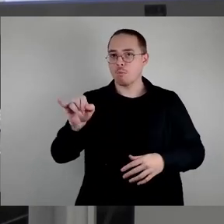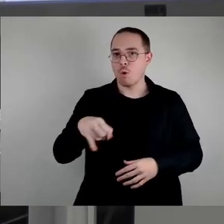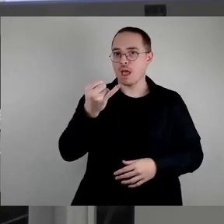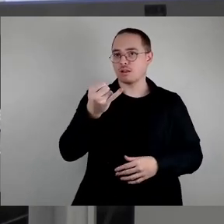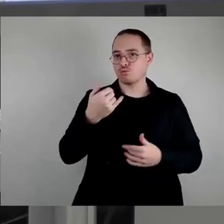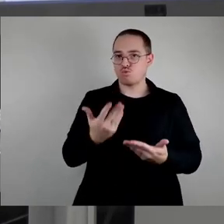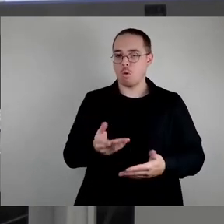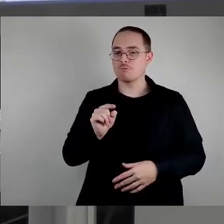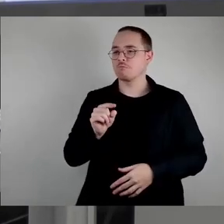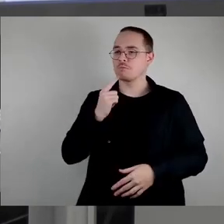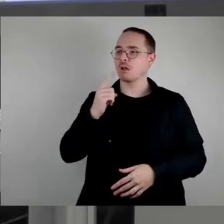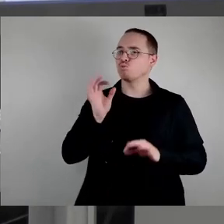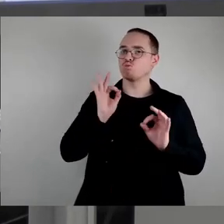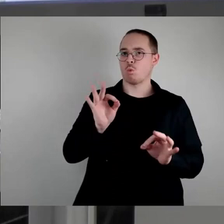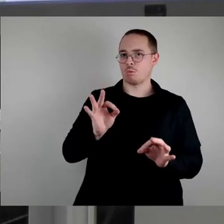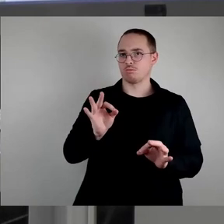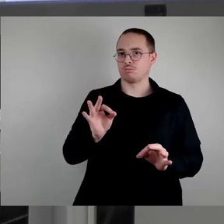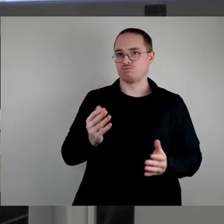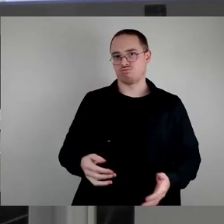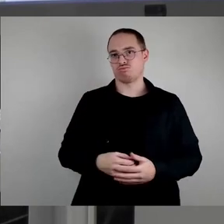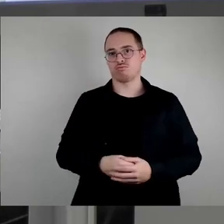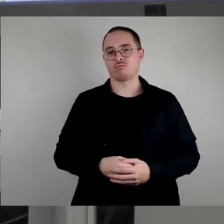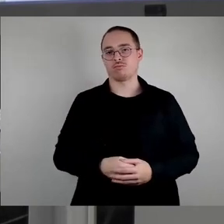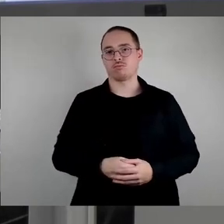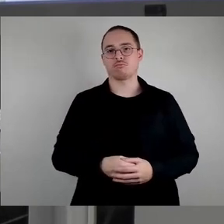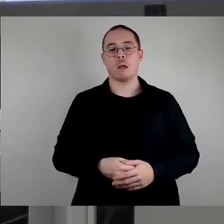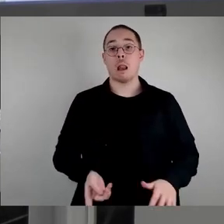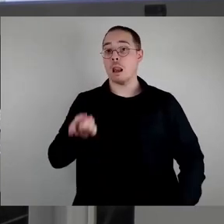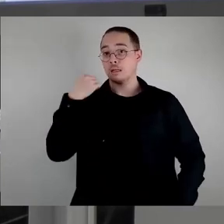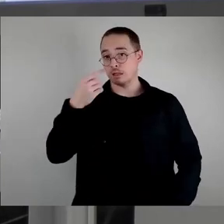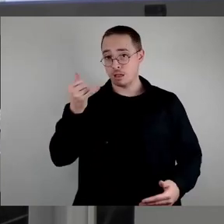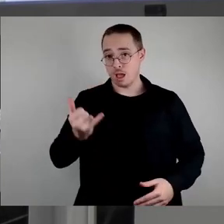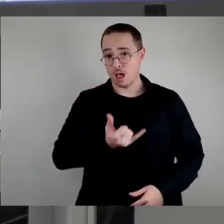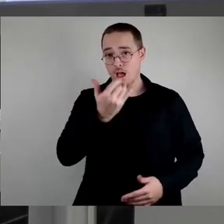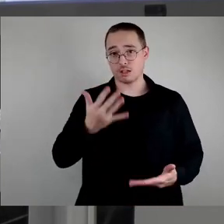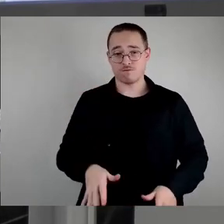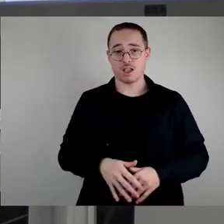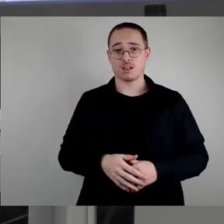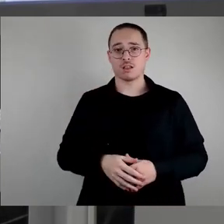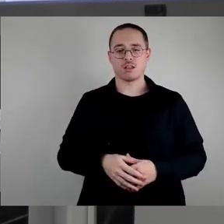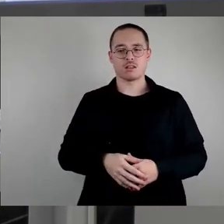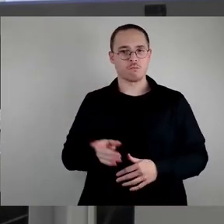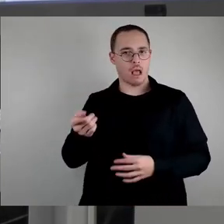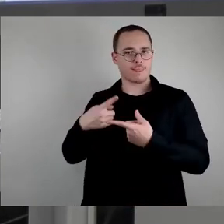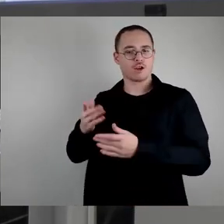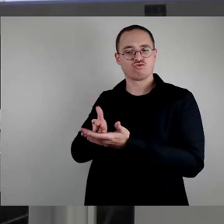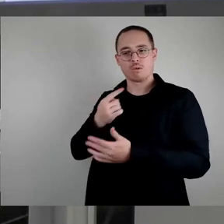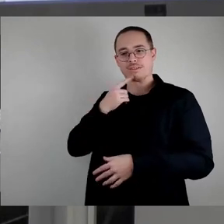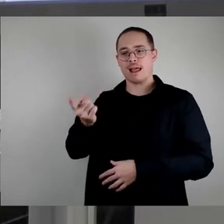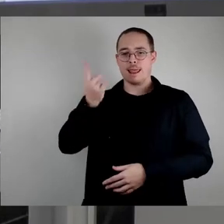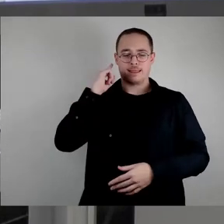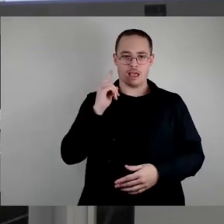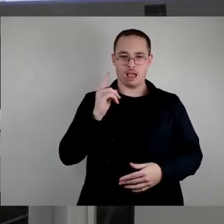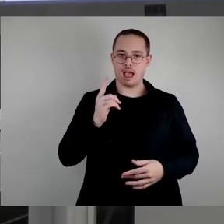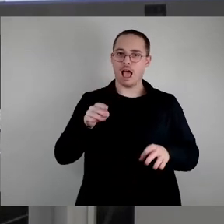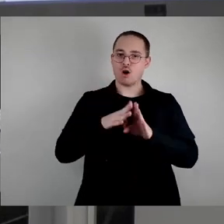Angelegenheit. Wir haben im letzten Jahr, wir haben es gerade von den anderen gehört, Haushaltssperre gehabt. Es ist durchaus sinnvoll, dass sich das